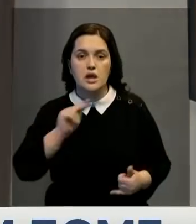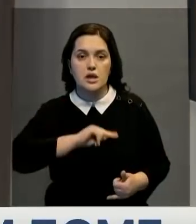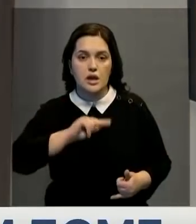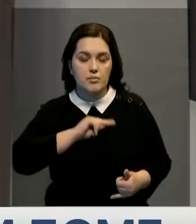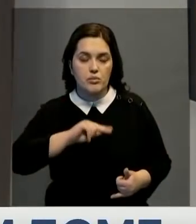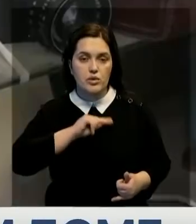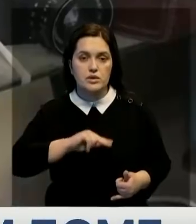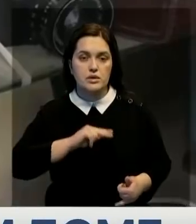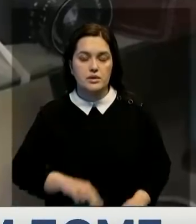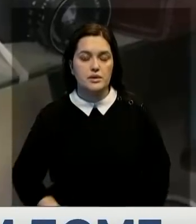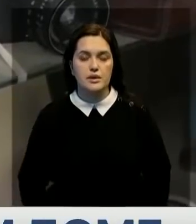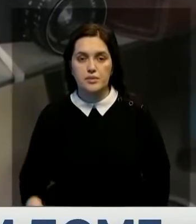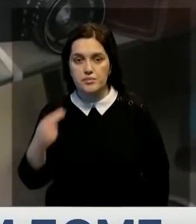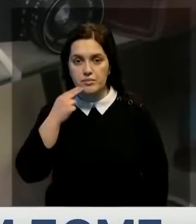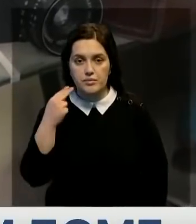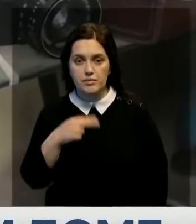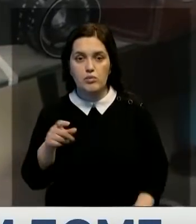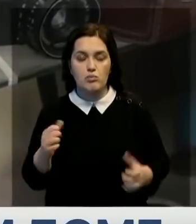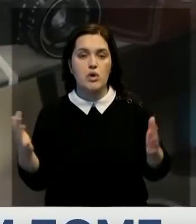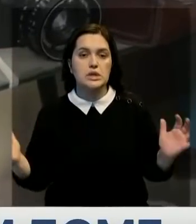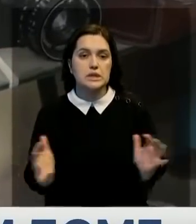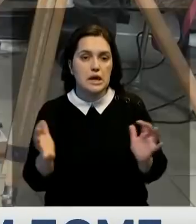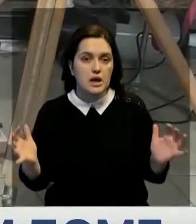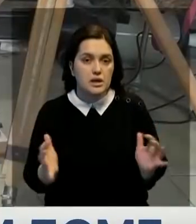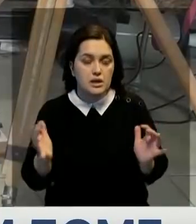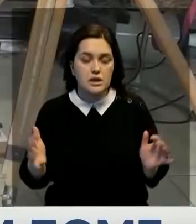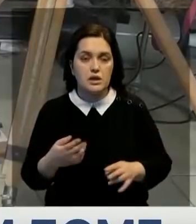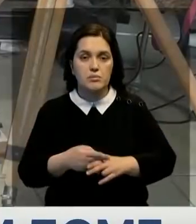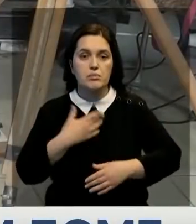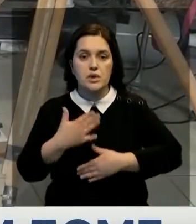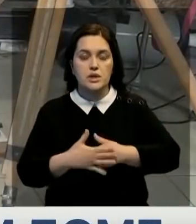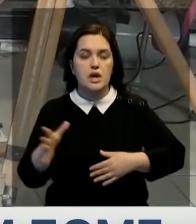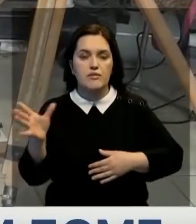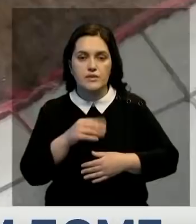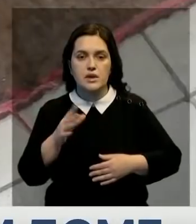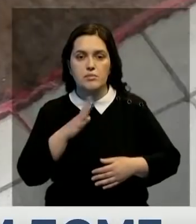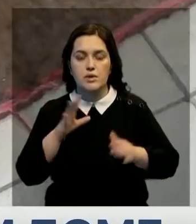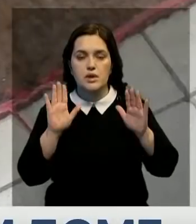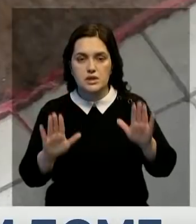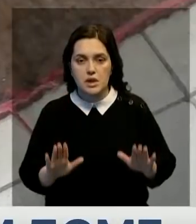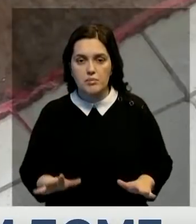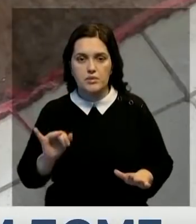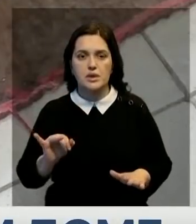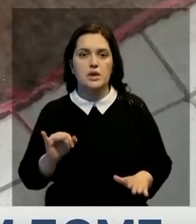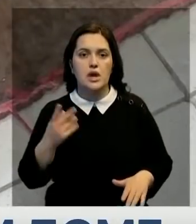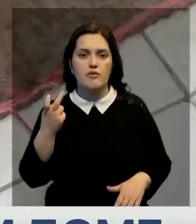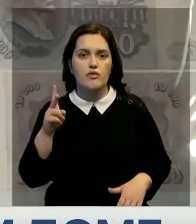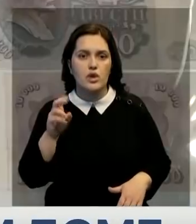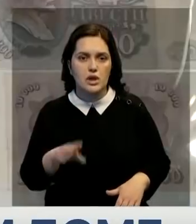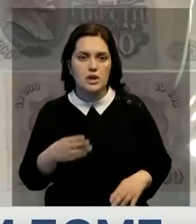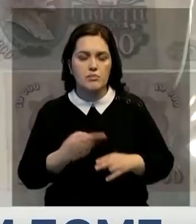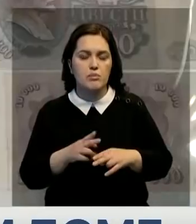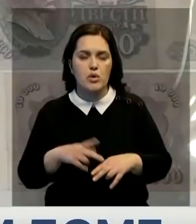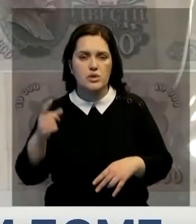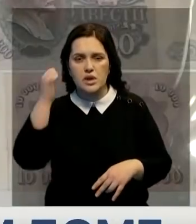Впрочем, не только оно. Коллекционер смог сохранить функциональность почти всех выставленных предметов. Исправные 200-летние жернова,